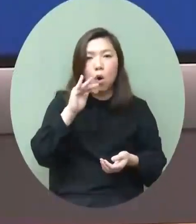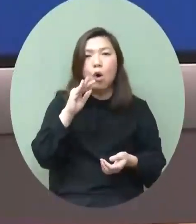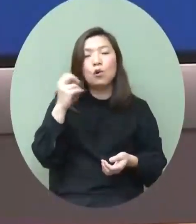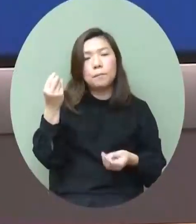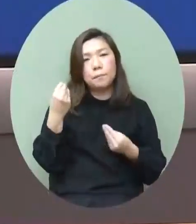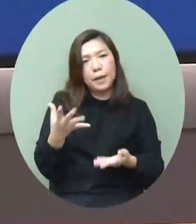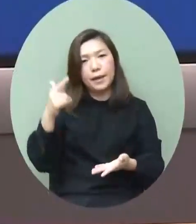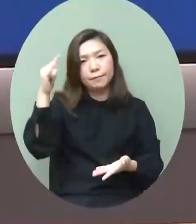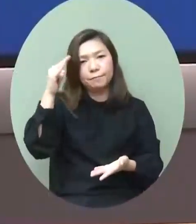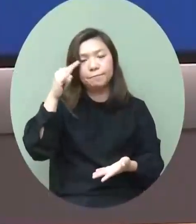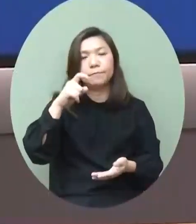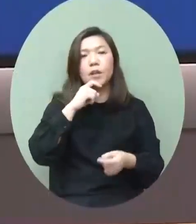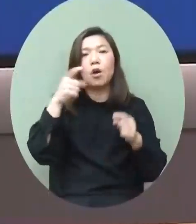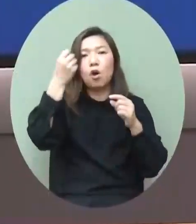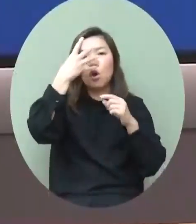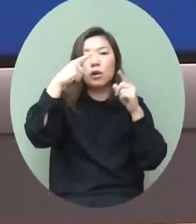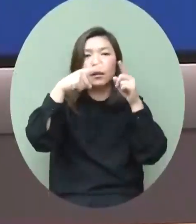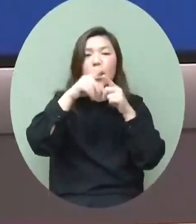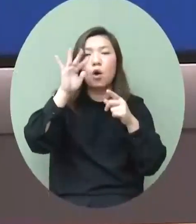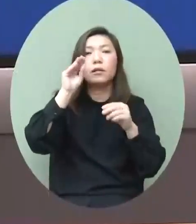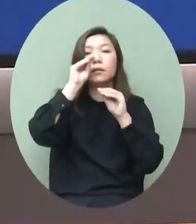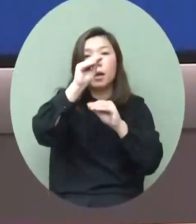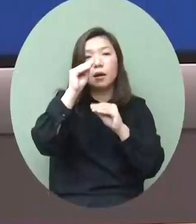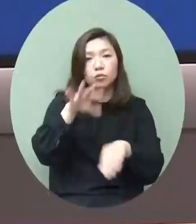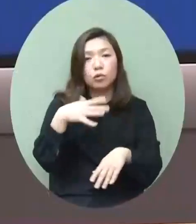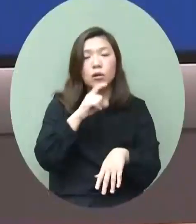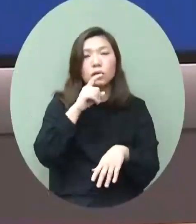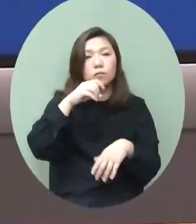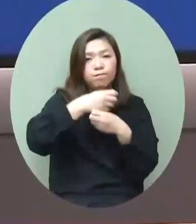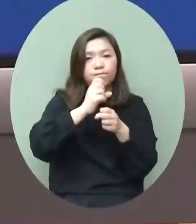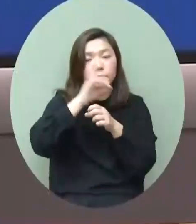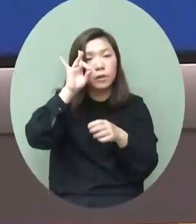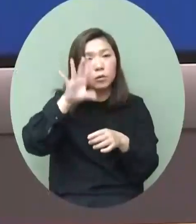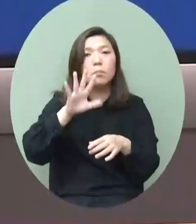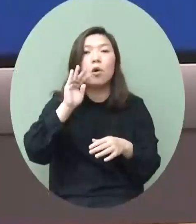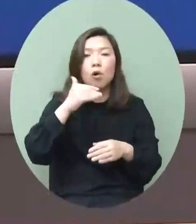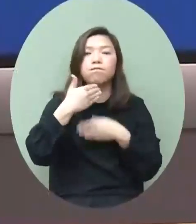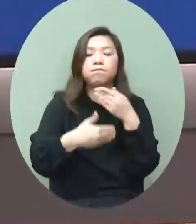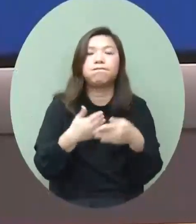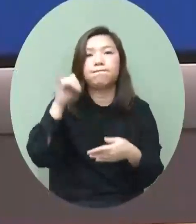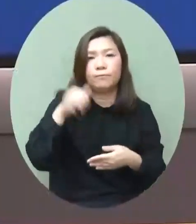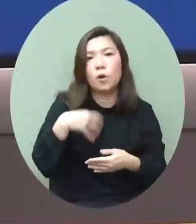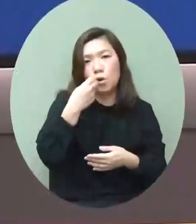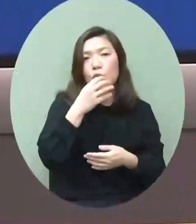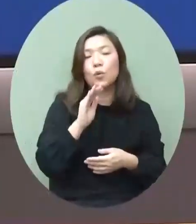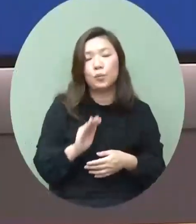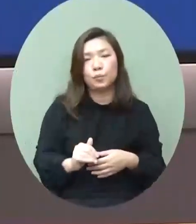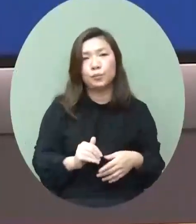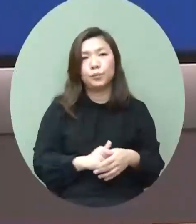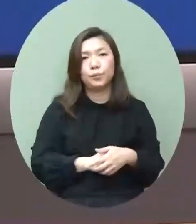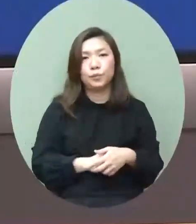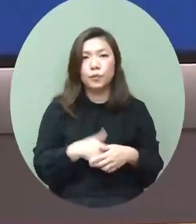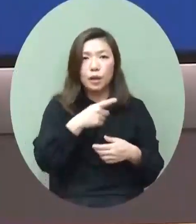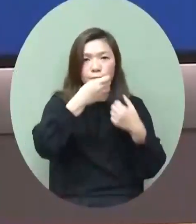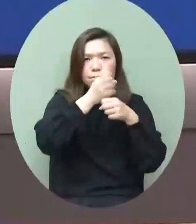而香港居民亦都預訂了檢疫酒店就可以有罪回來在檢疫酒